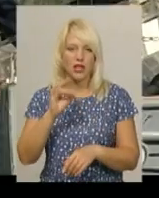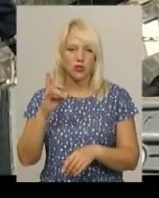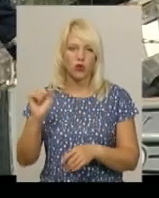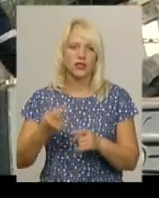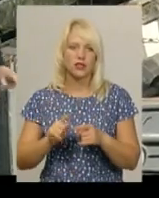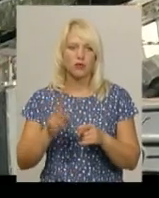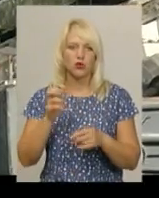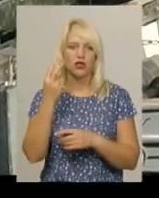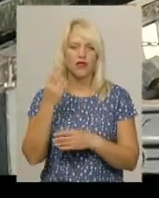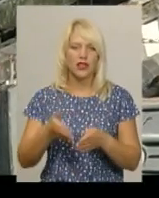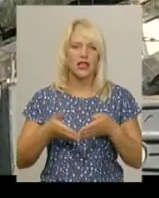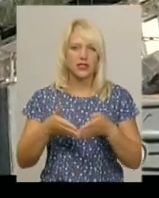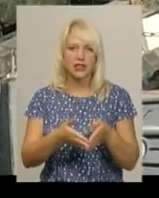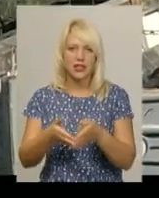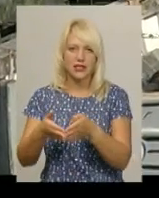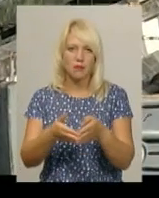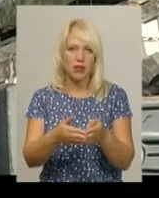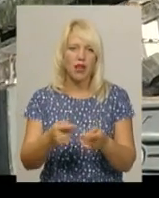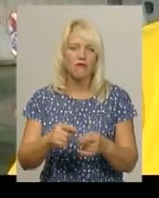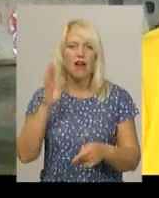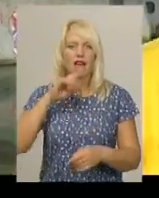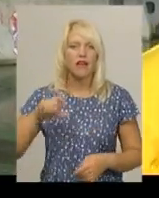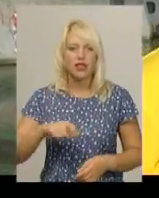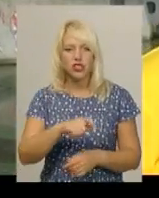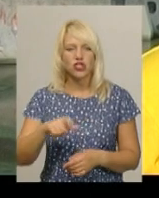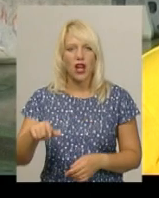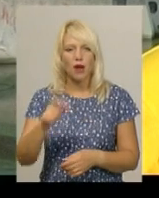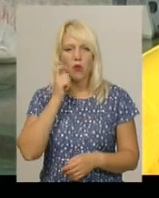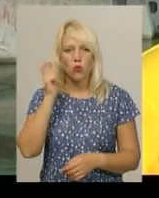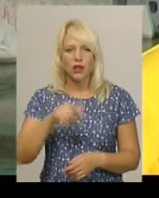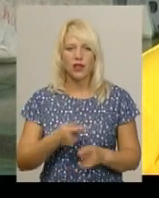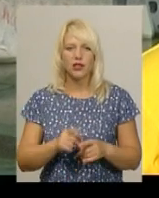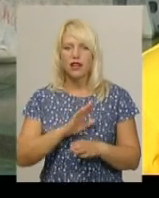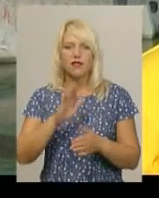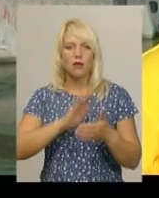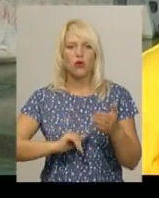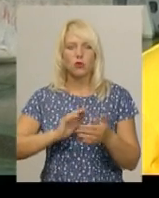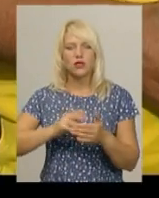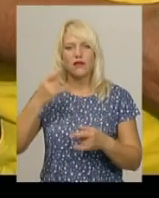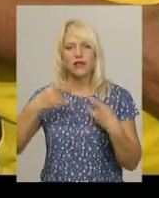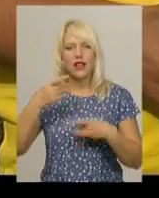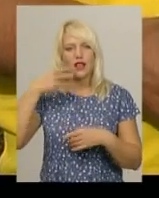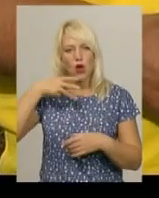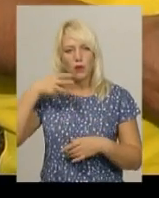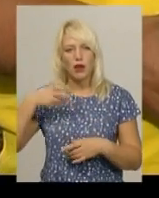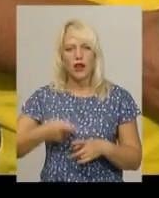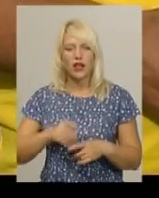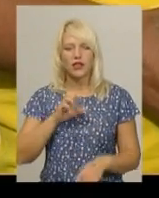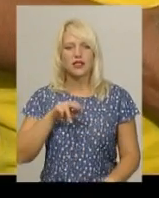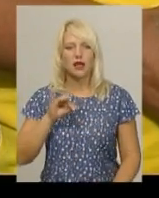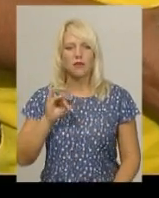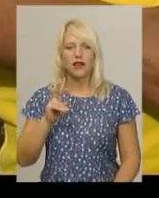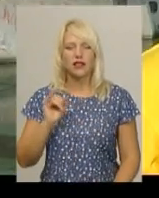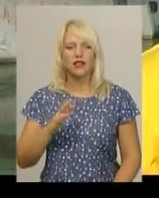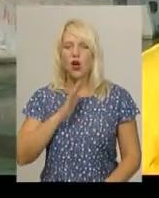12-й сплав його команди річками України. Жодної з подорожей, розповів, не пропустив телеоператор Володимир Саприкін. Люблю